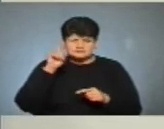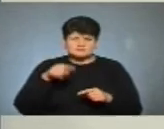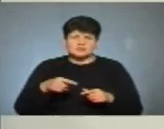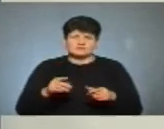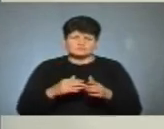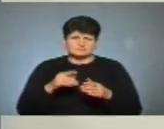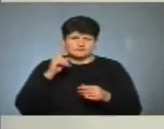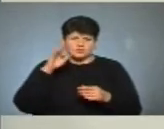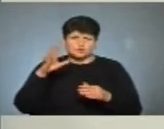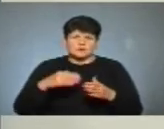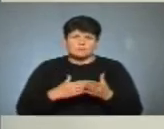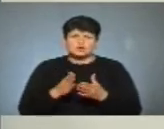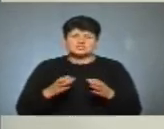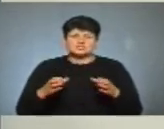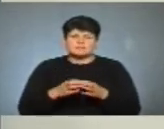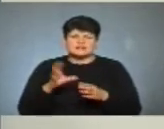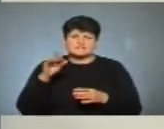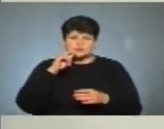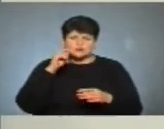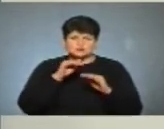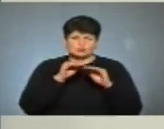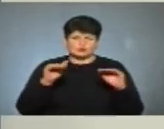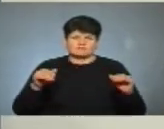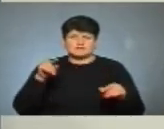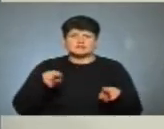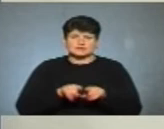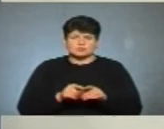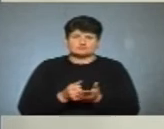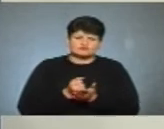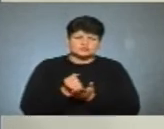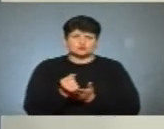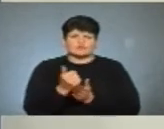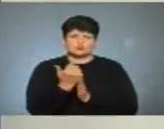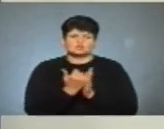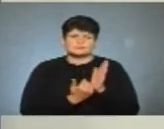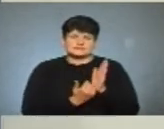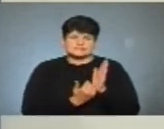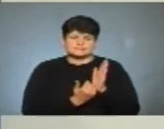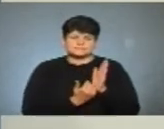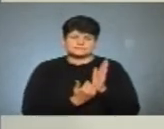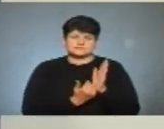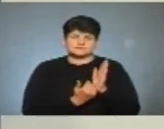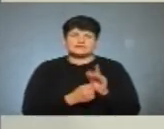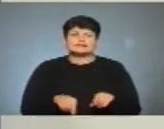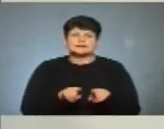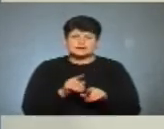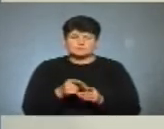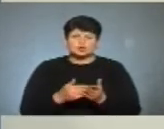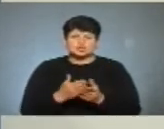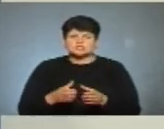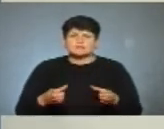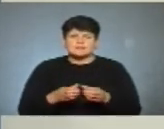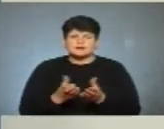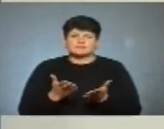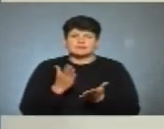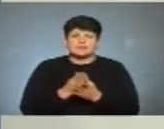партії. Ті, які на всеукраїнському рівні, відповідно, також висувають списки. Тобто, таких, скажімо, політичних партій, які є,